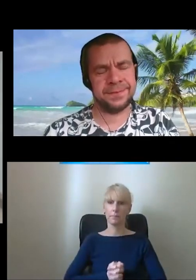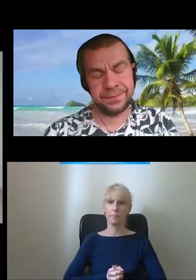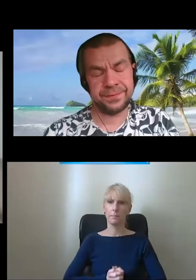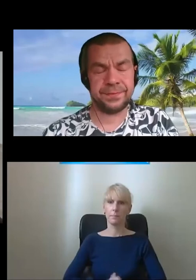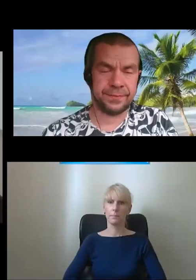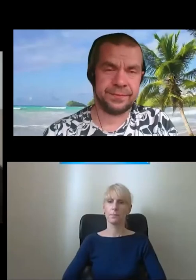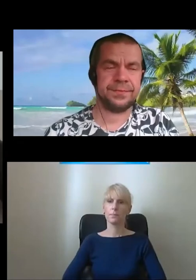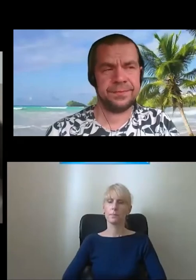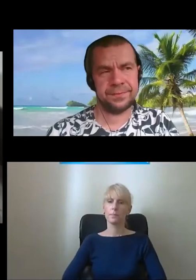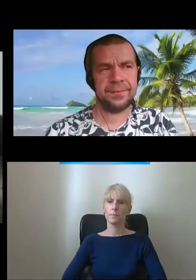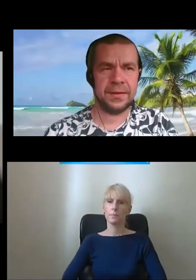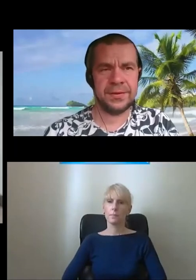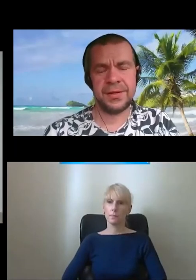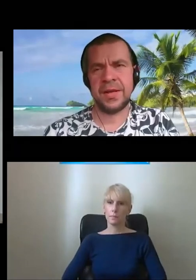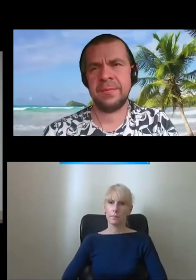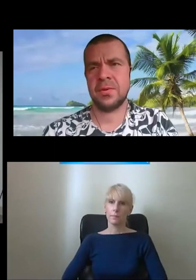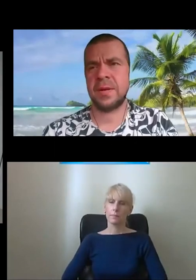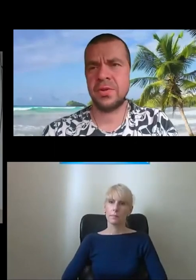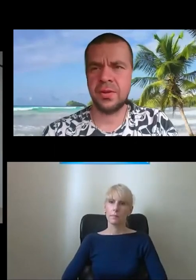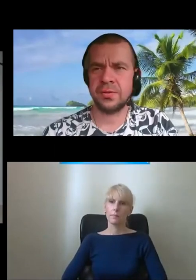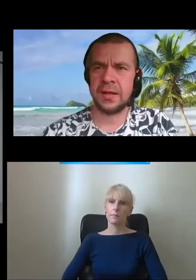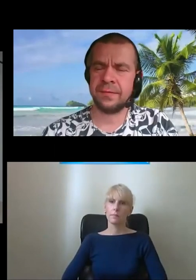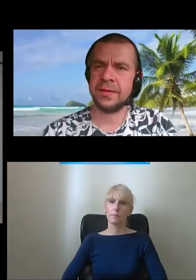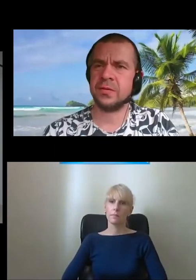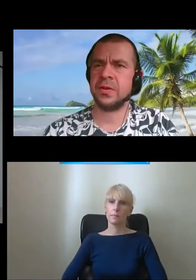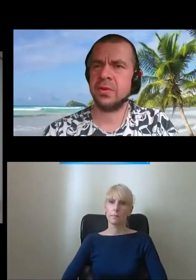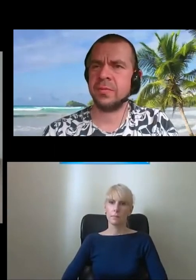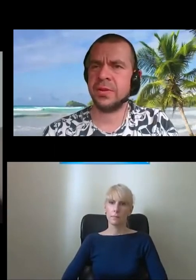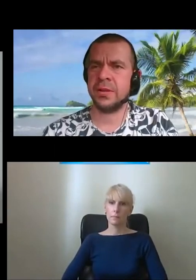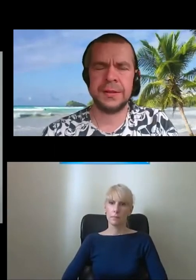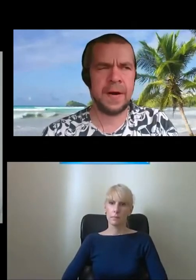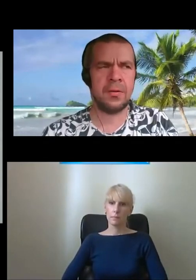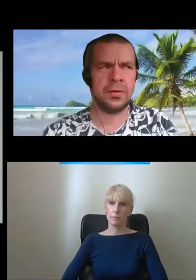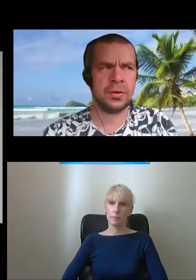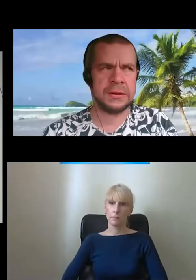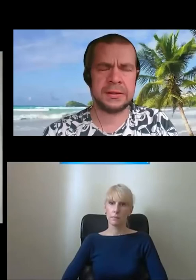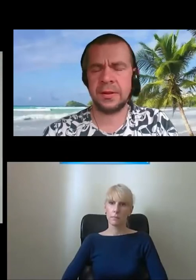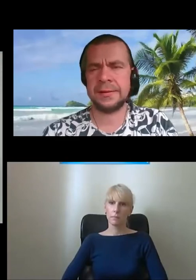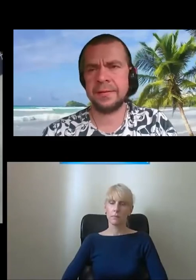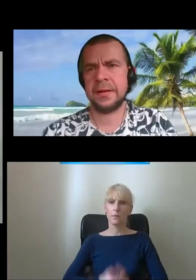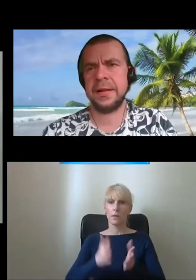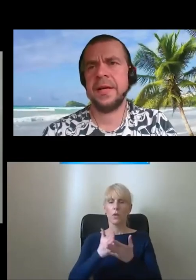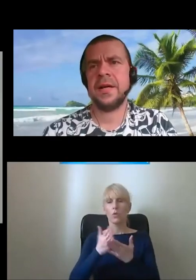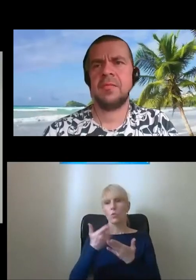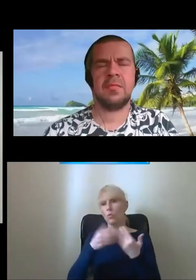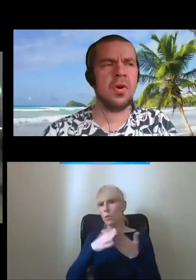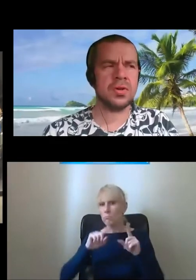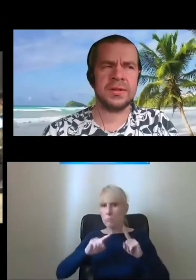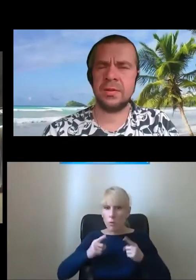reakcji, organizacji... gdzieś tam można przyjąć, tak? Wiedząc o tym, że to będzie tyle trwało i że to jest tak zorganizowane.